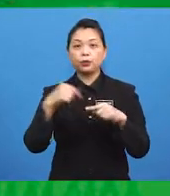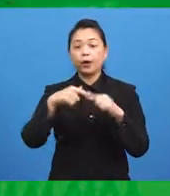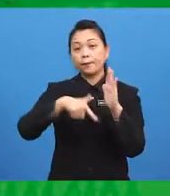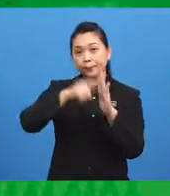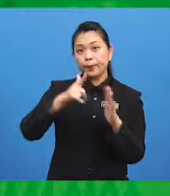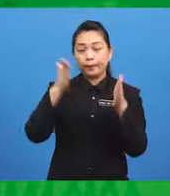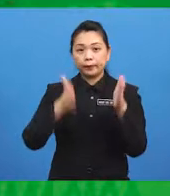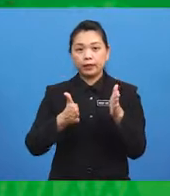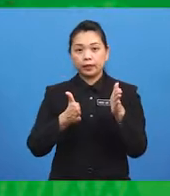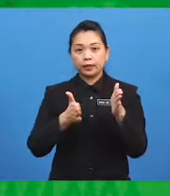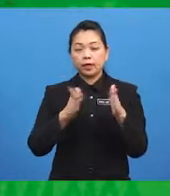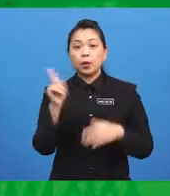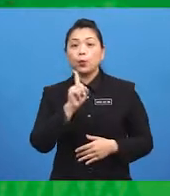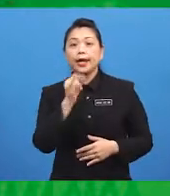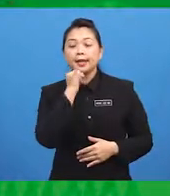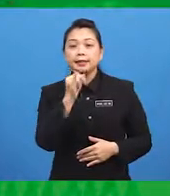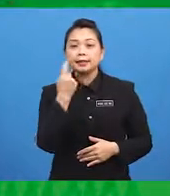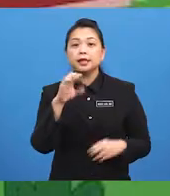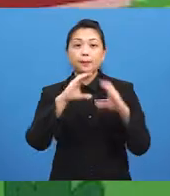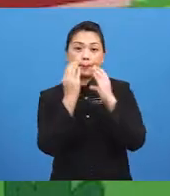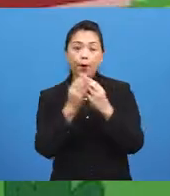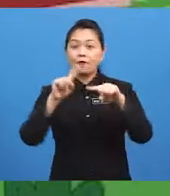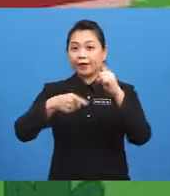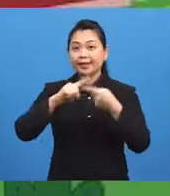Where is... ...the ball, friends?